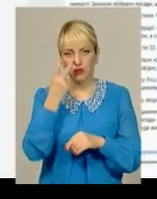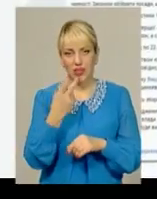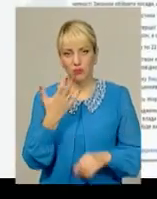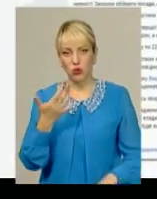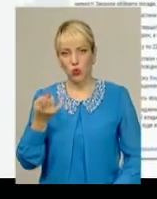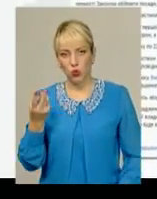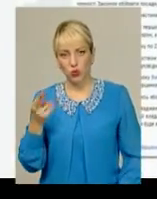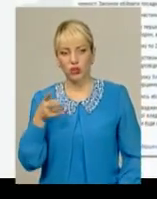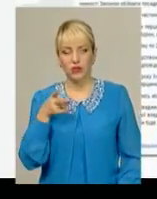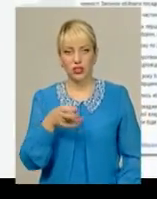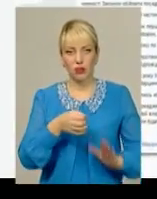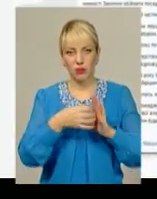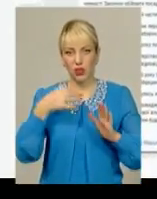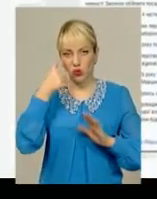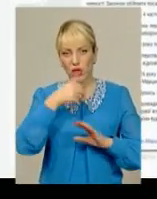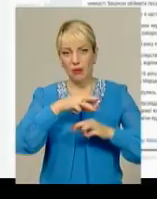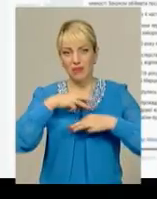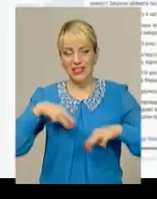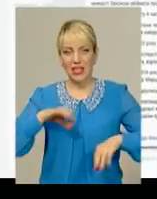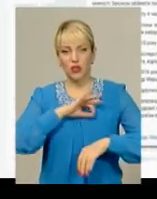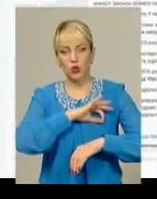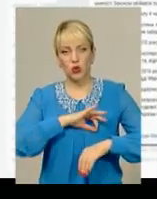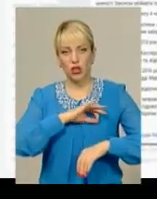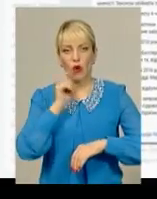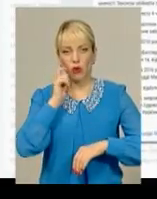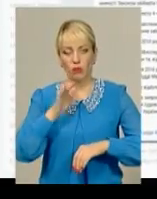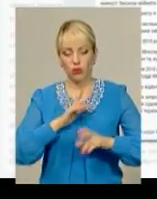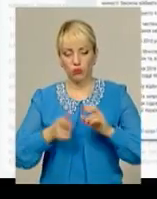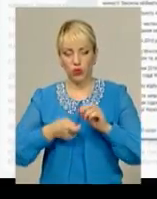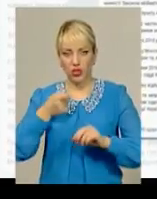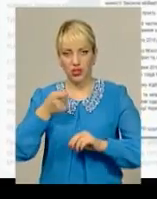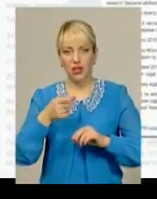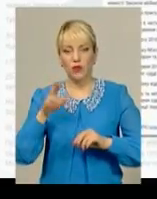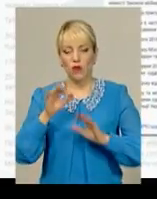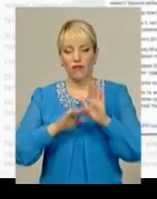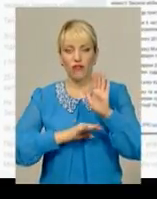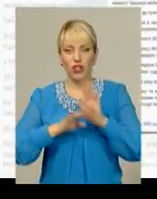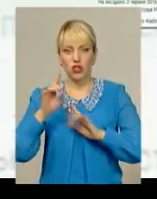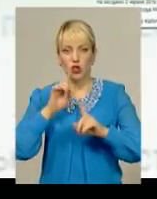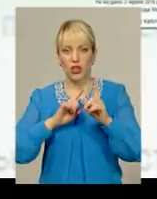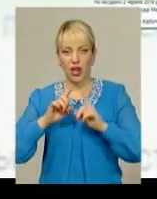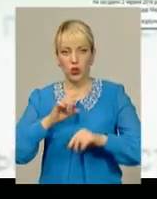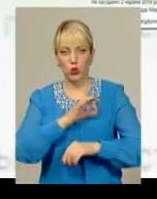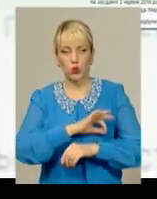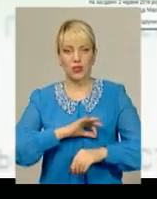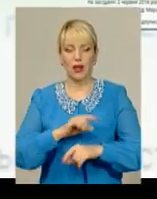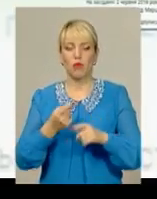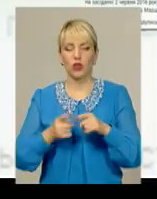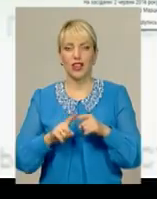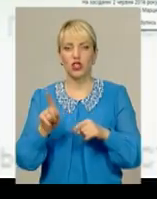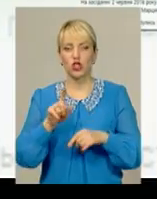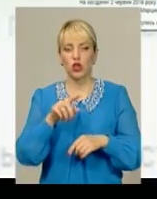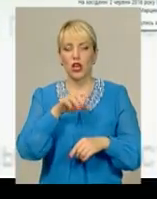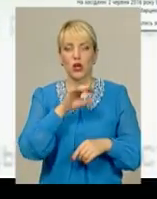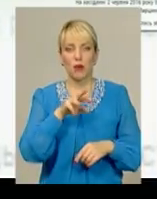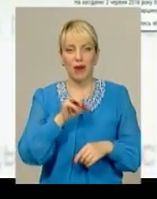2015 року Міністерством юстиції України було подано подання до Вищої ради юстицій. Про те, що суддя Марцинкевич Анатолій Миколаєвич